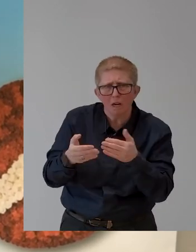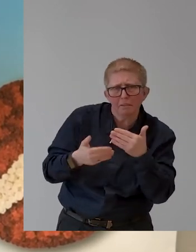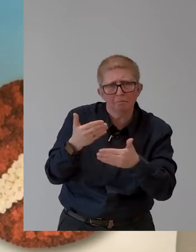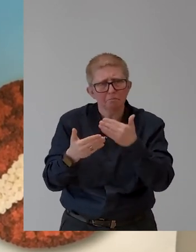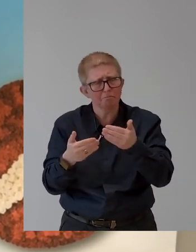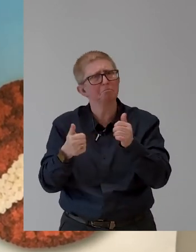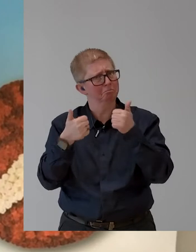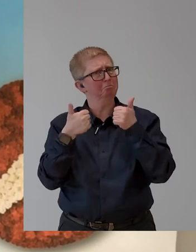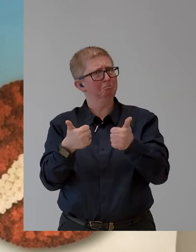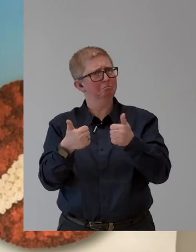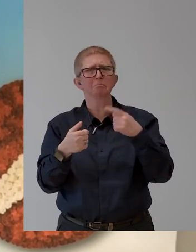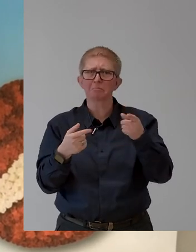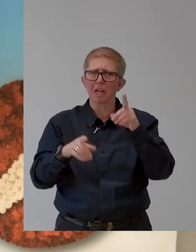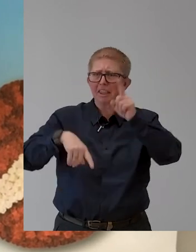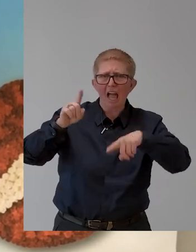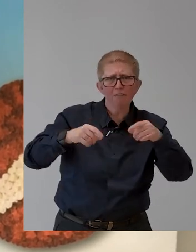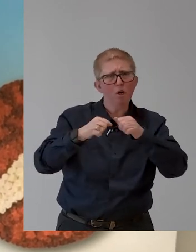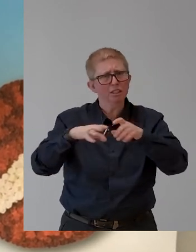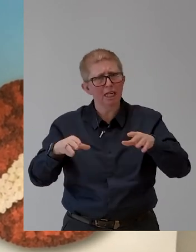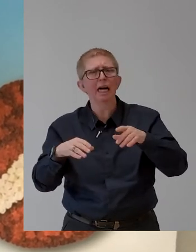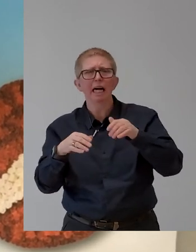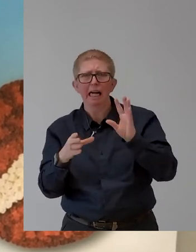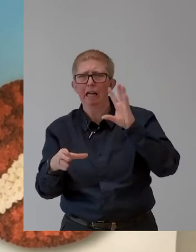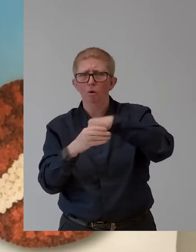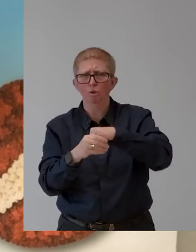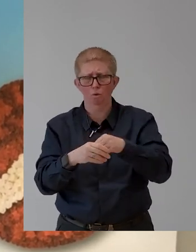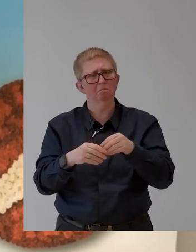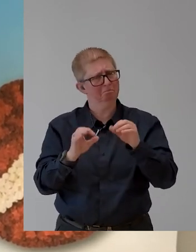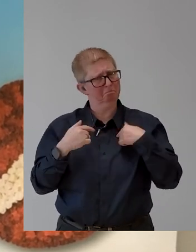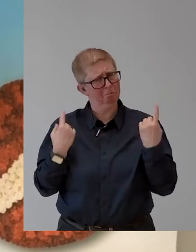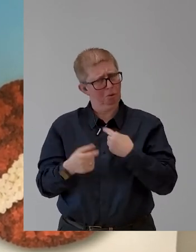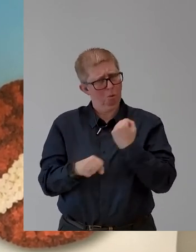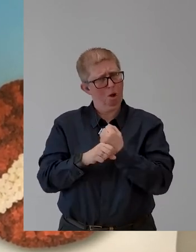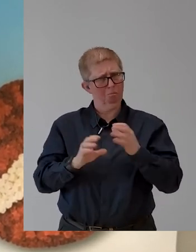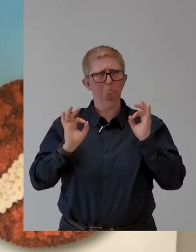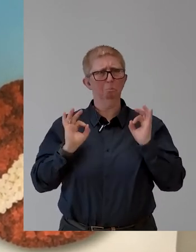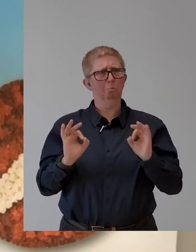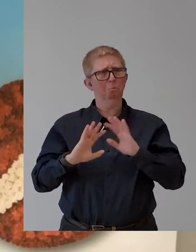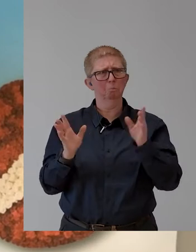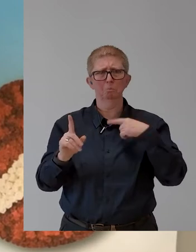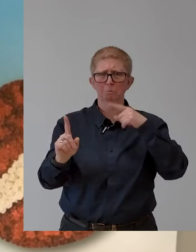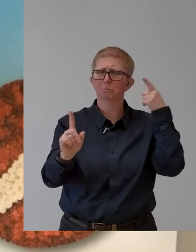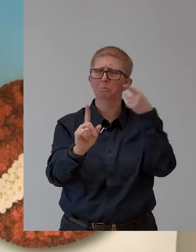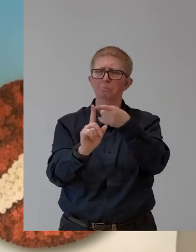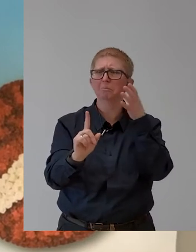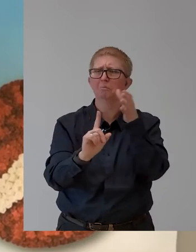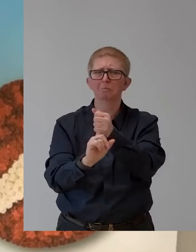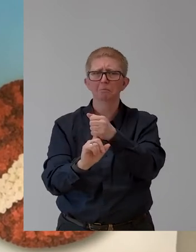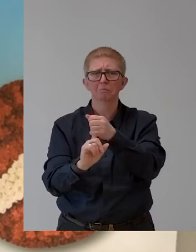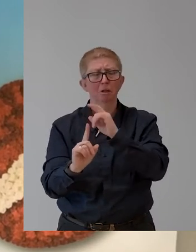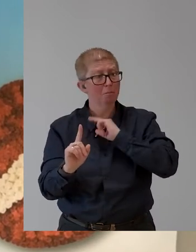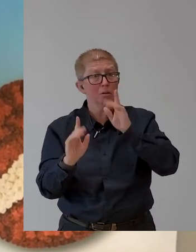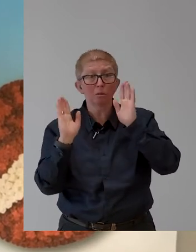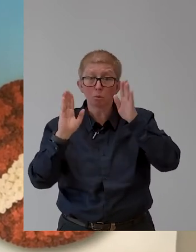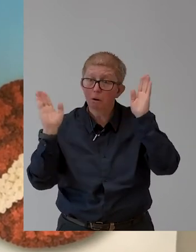only, but also, of course, with disabilities. Because suddenly, and we have all experienced this during the short-term